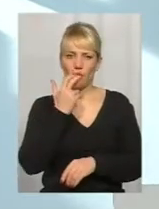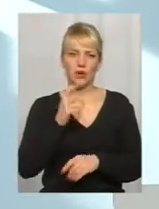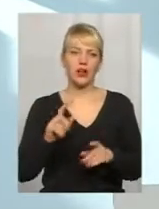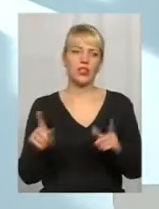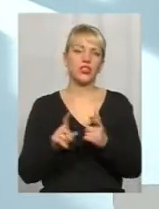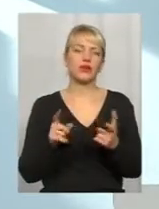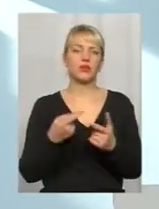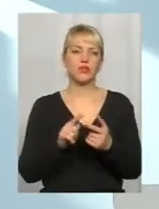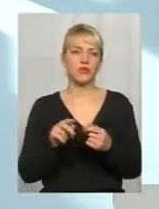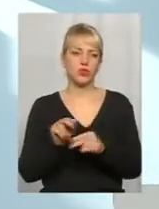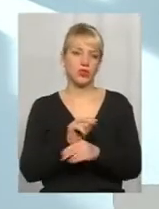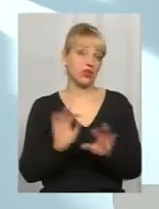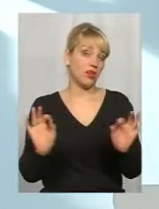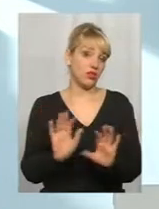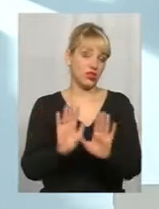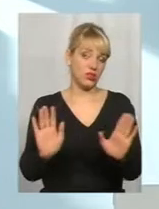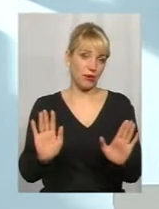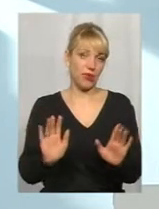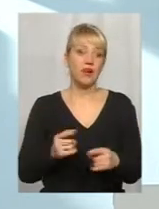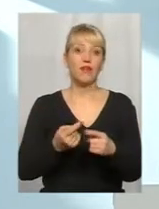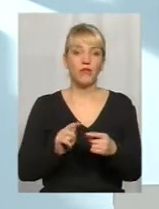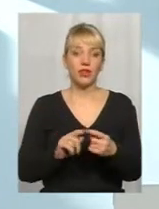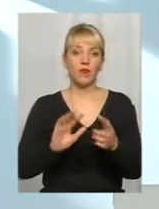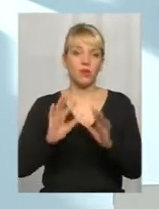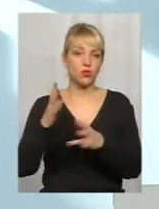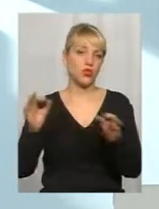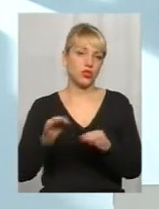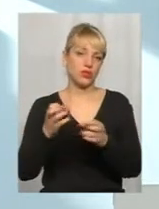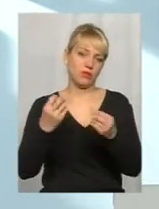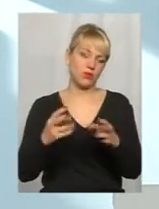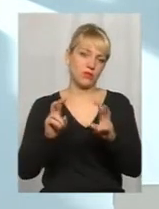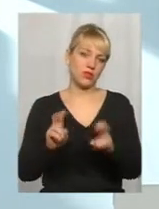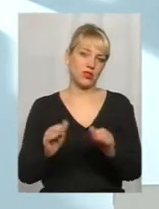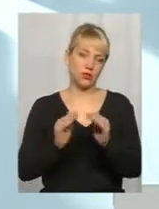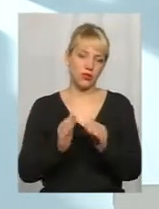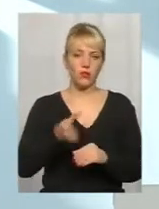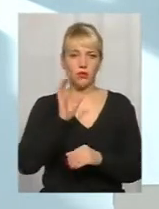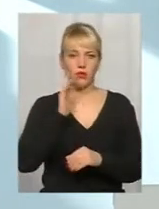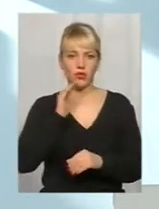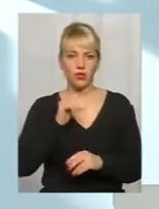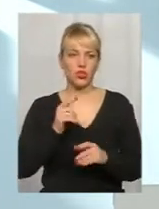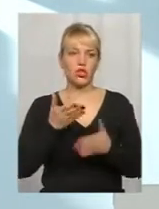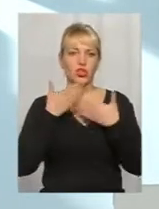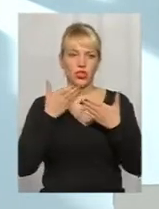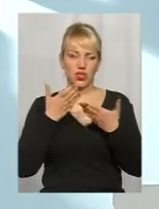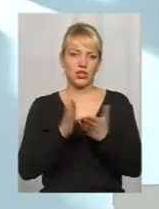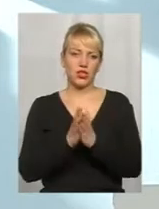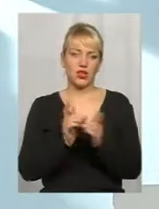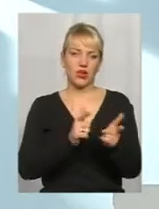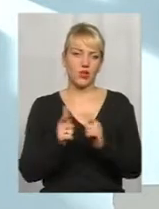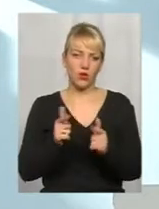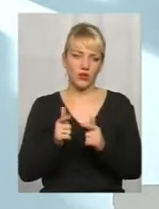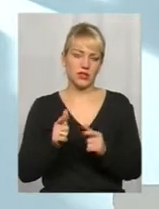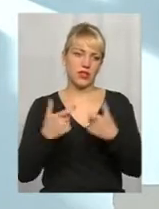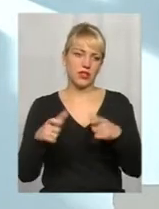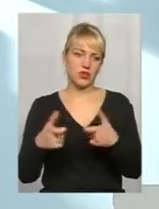би його полечити? Нічим. В цьому випадку нічим. Пусть посидит вдома, попьє водичку, почитає книгу, підготовиться к зачету. Болі